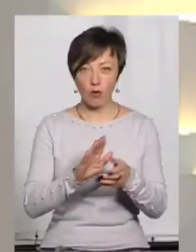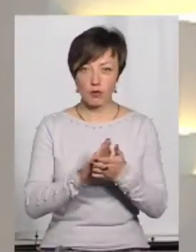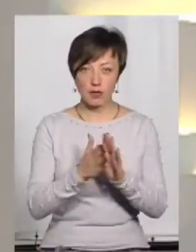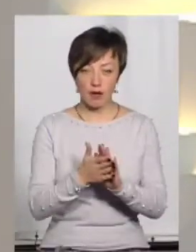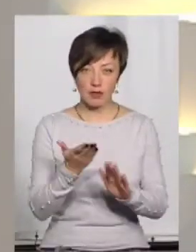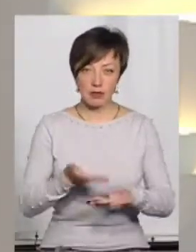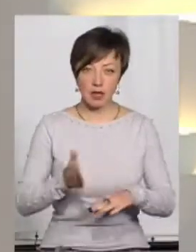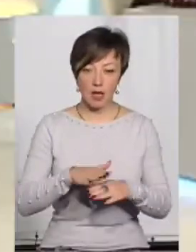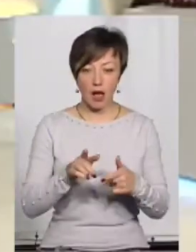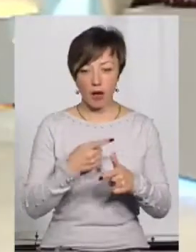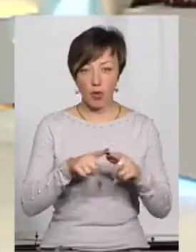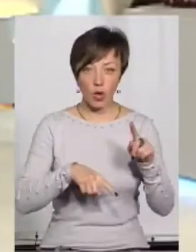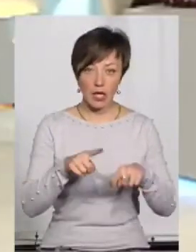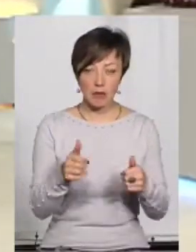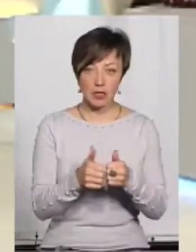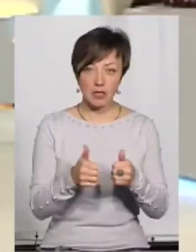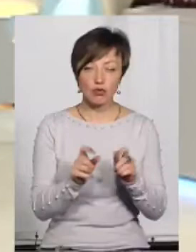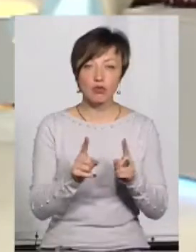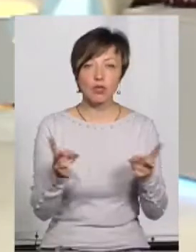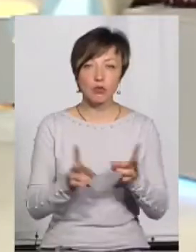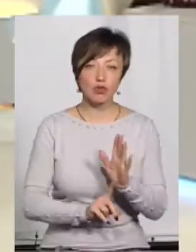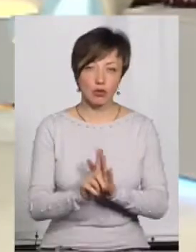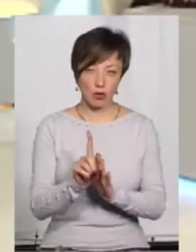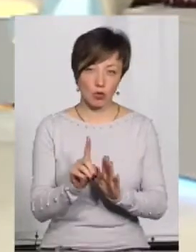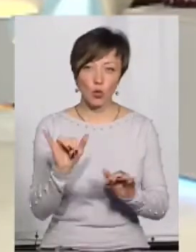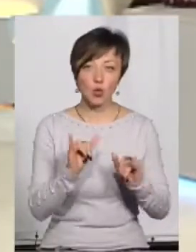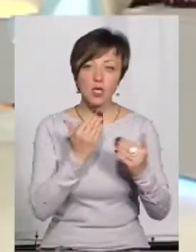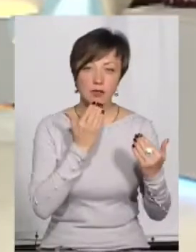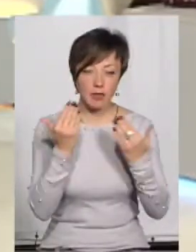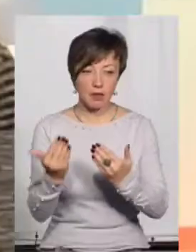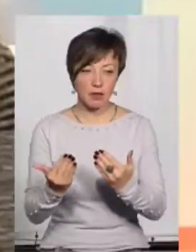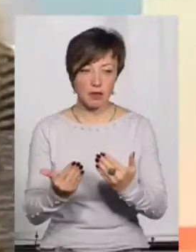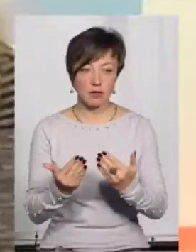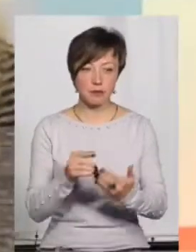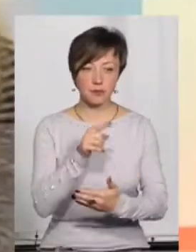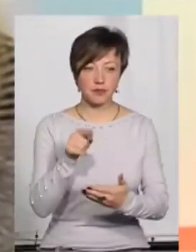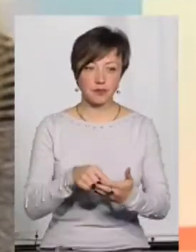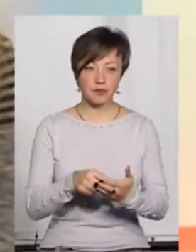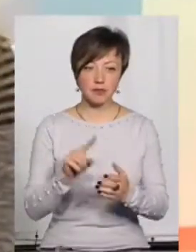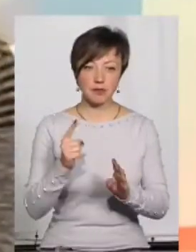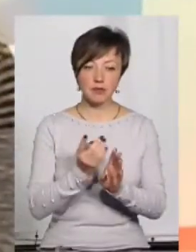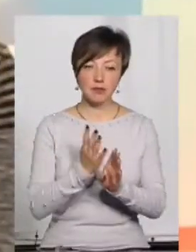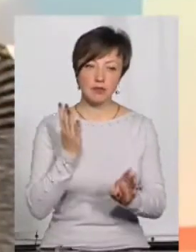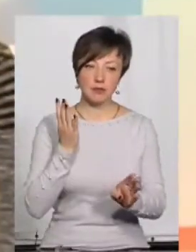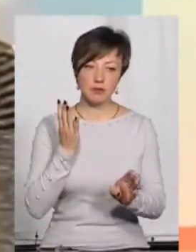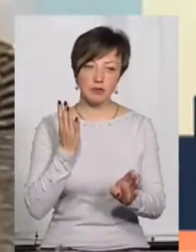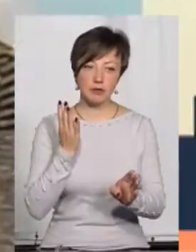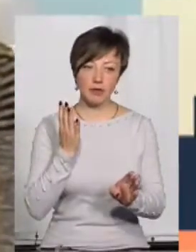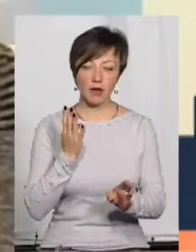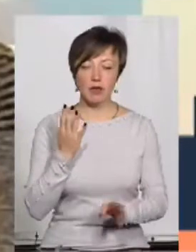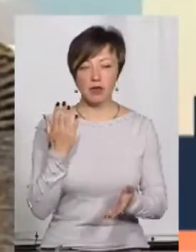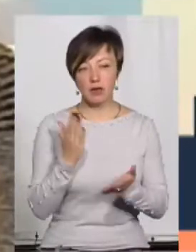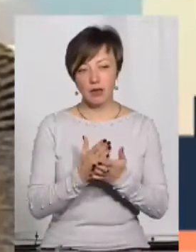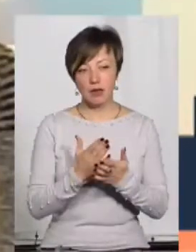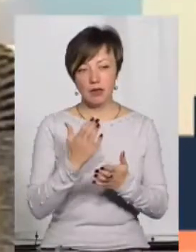складні обставини, або рідні, чи близькі, з чого треба починати, куди звертатися? Ну, найперше, всі мають запам'ятати, що працює гаряча